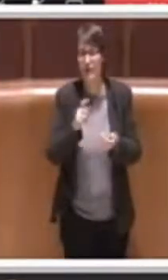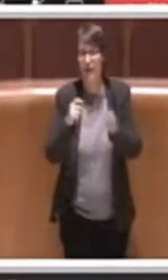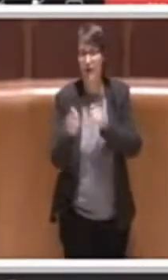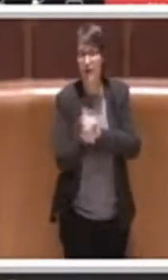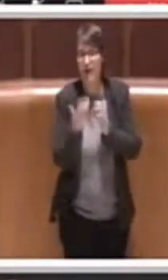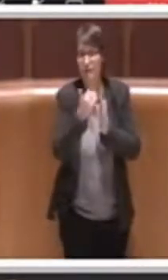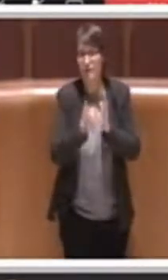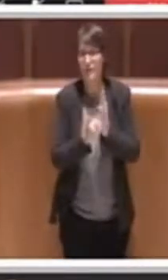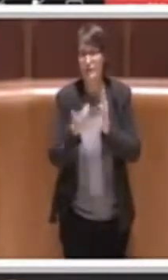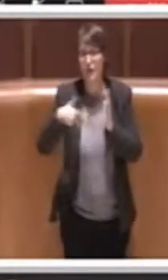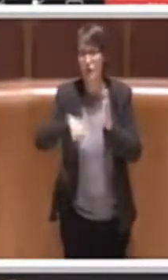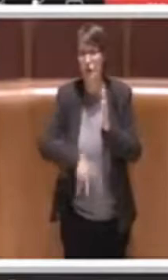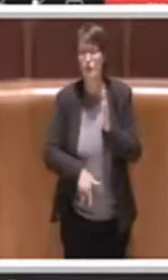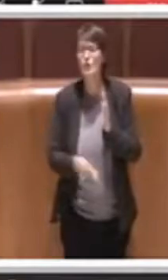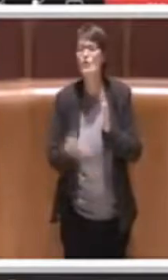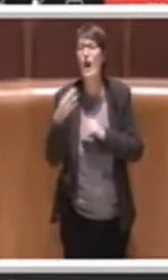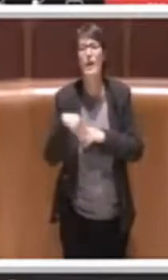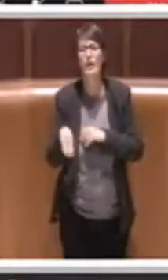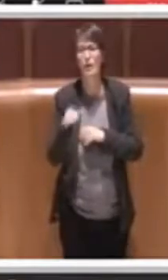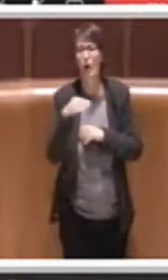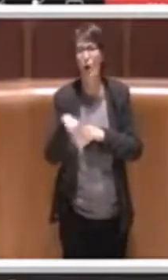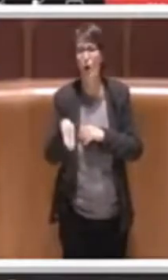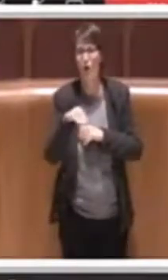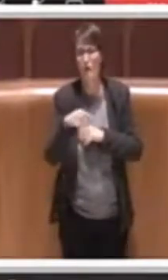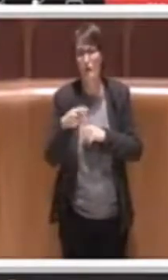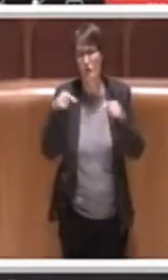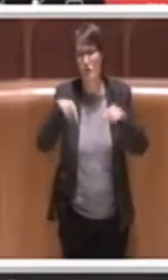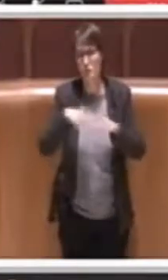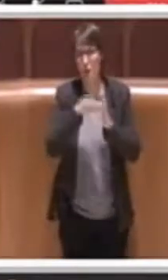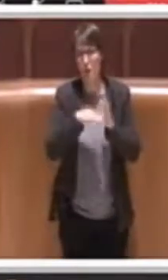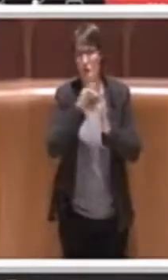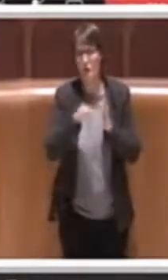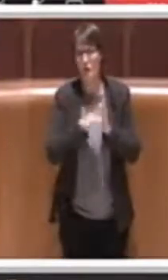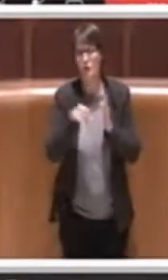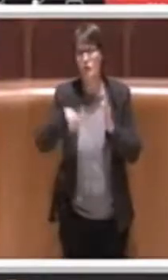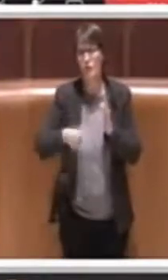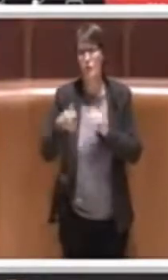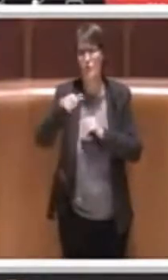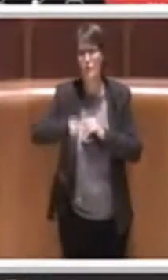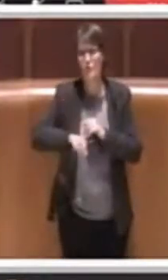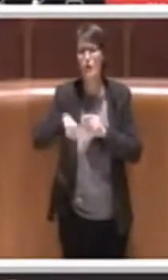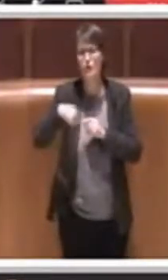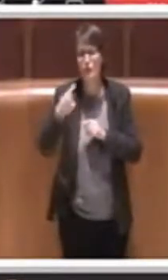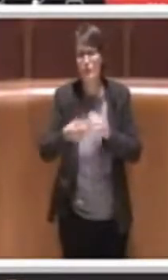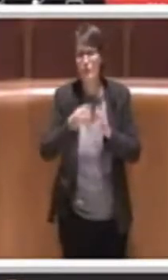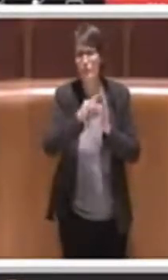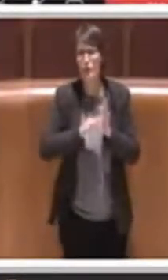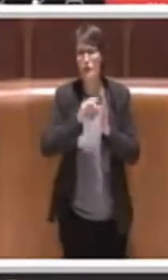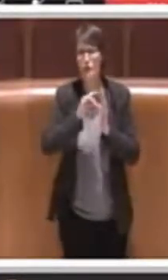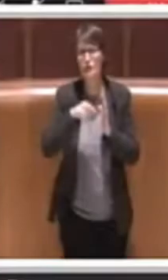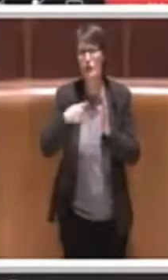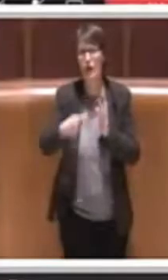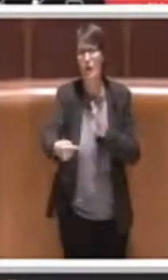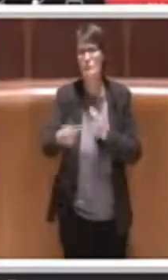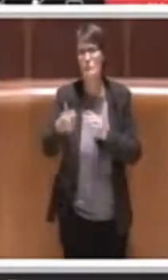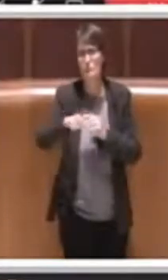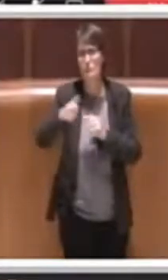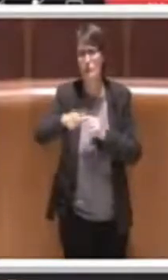riserviamo eventualmente di bocciare anche gli altri se non viene confermato dal segretariato che resta l'oggetto ritiro piano sociale. Grazie.